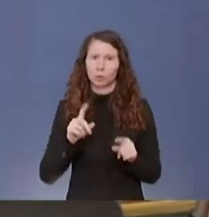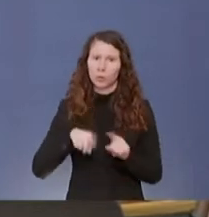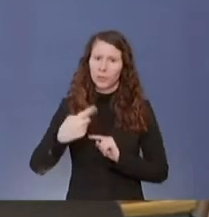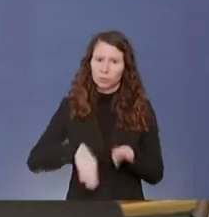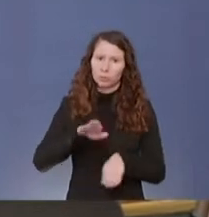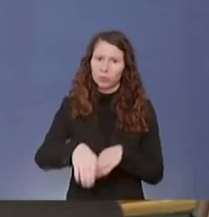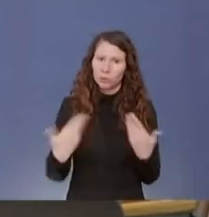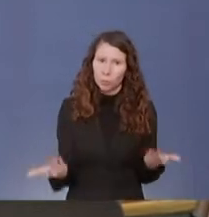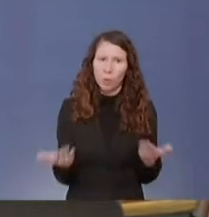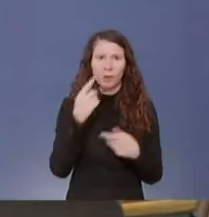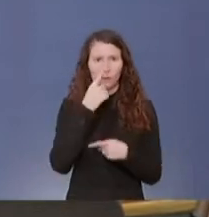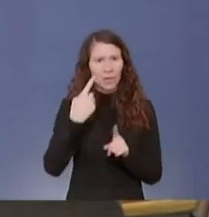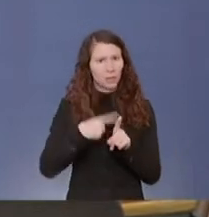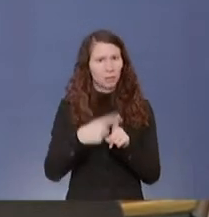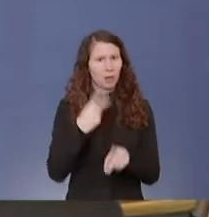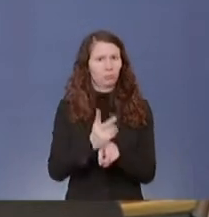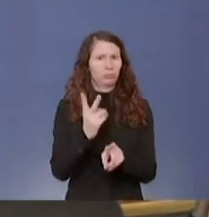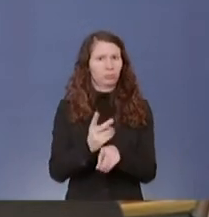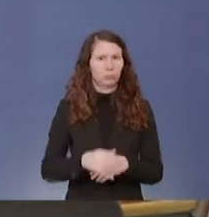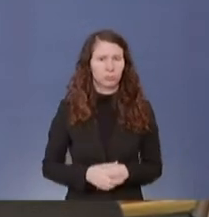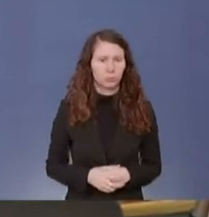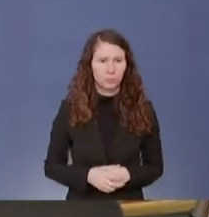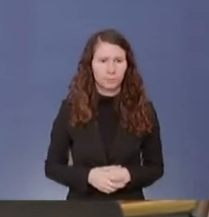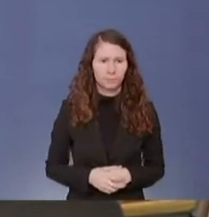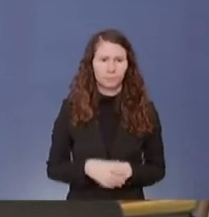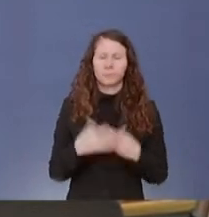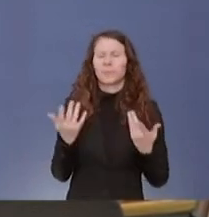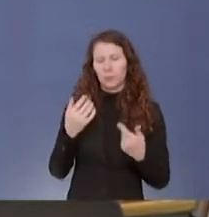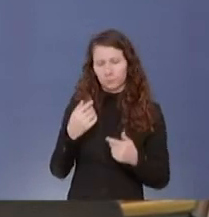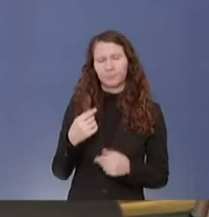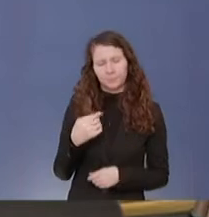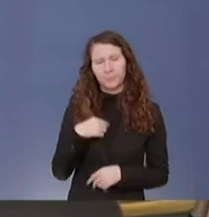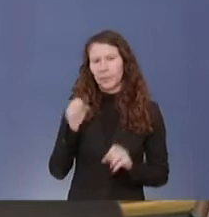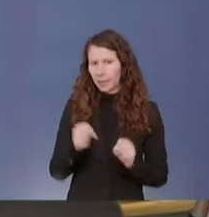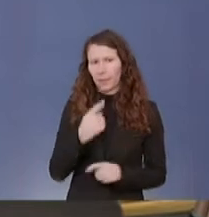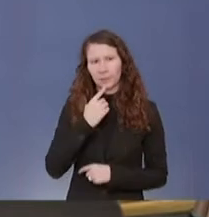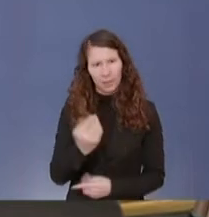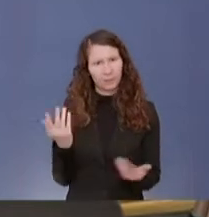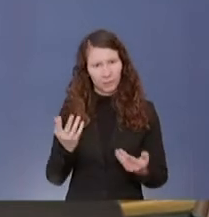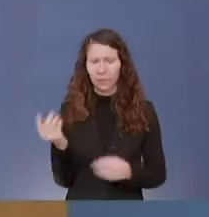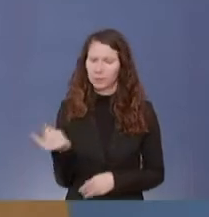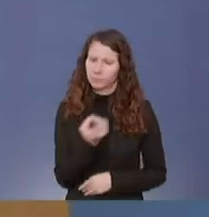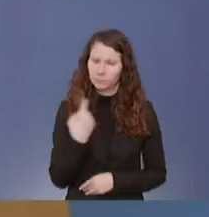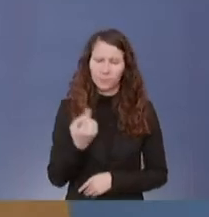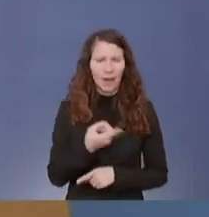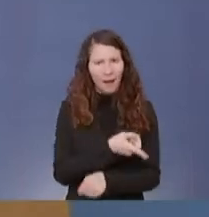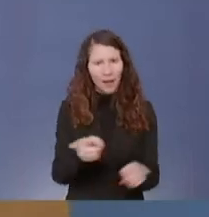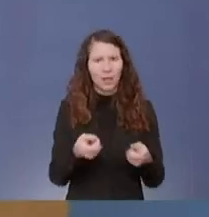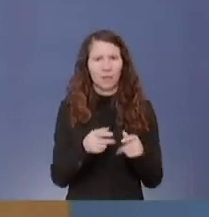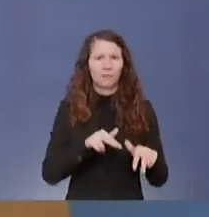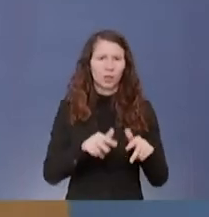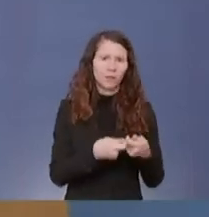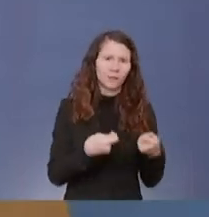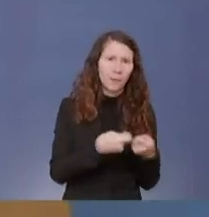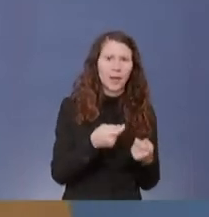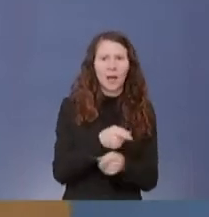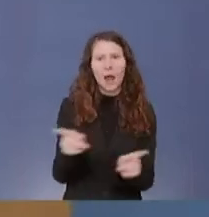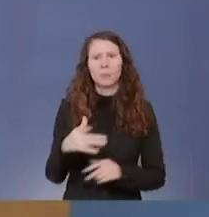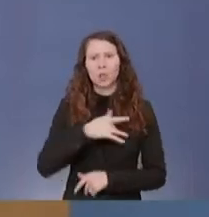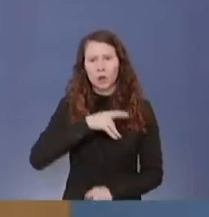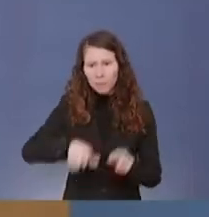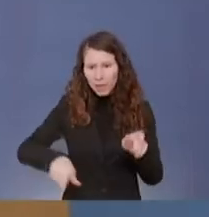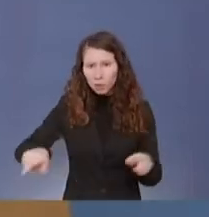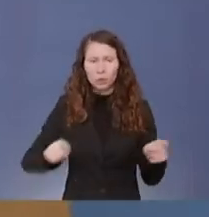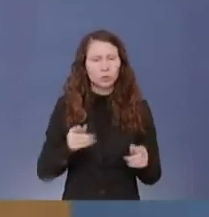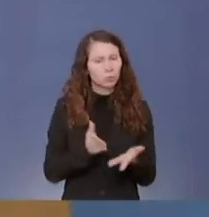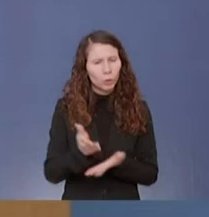sinken. Also ich kann Ihnen versichern, wir sind mit allen Wirtschaftsverbänden, mit allen Betroffenen in der Wirtschaft in einem stetigen